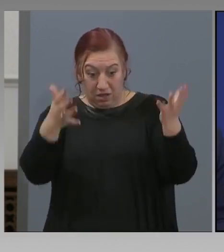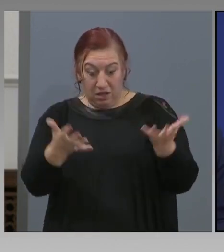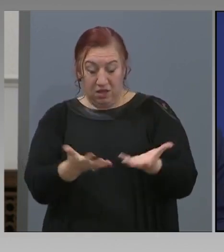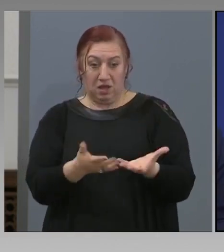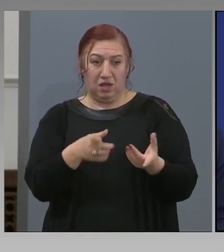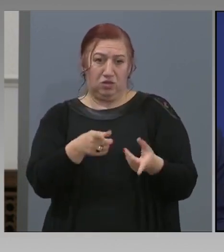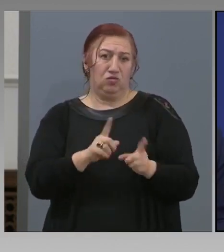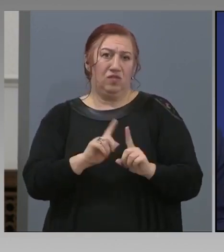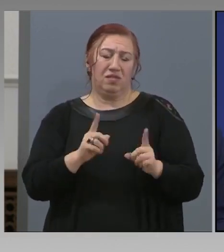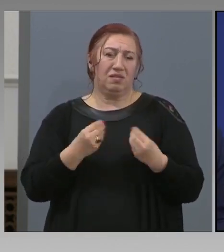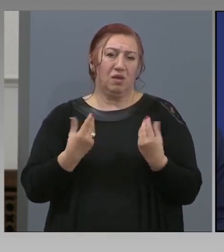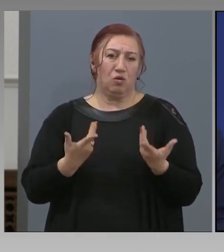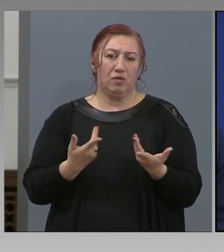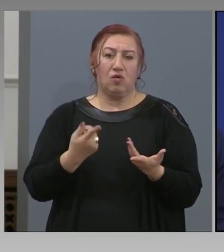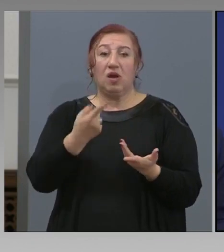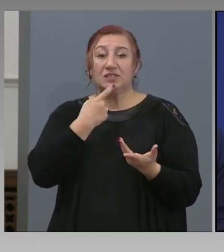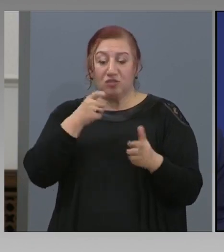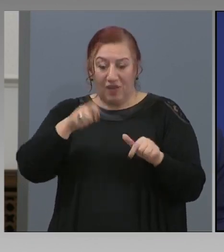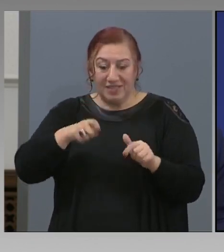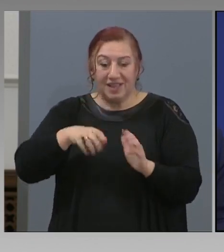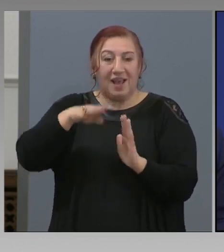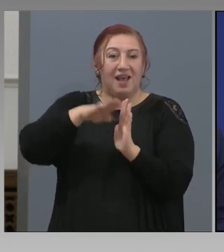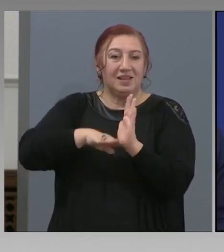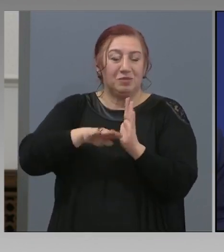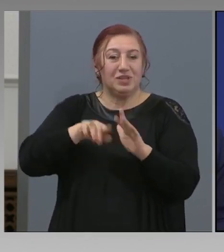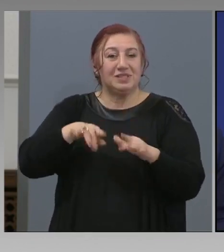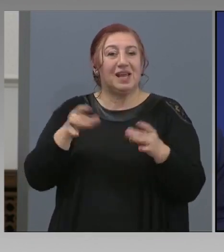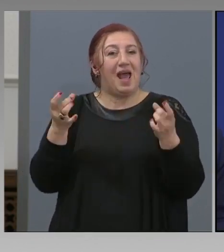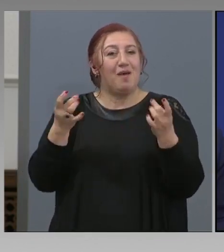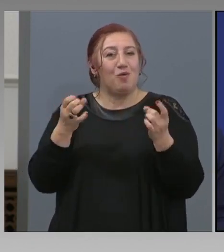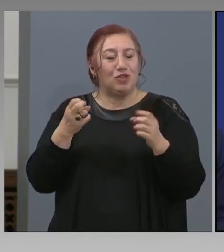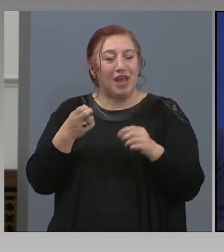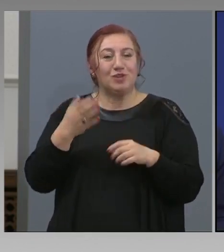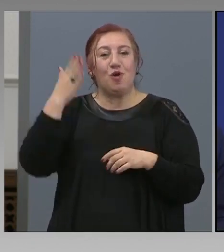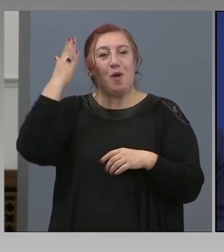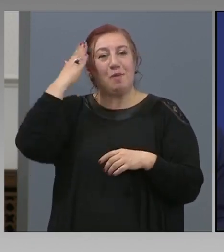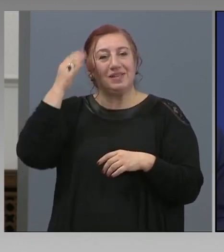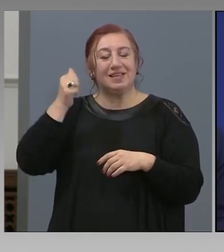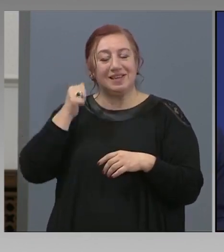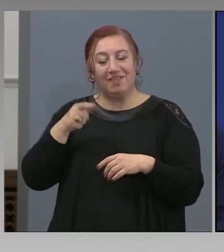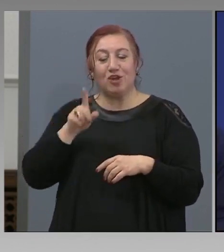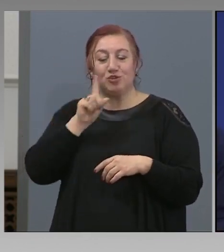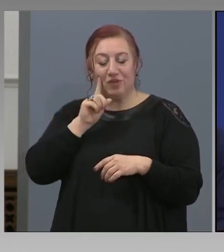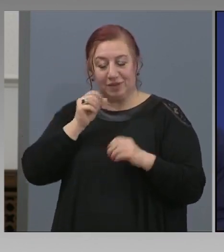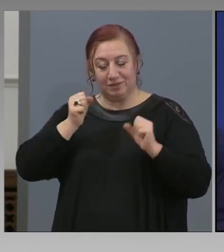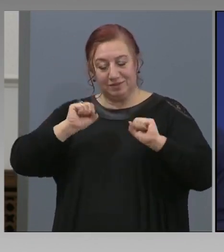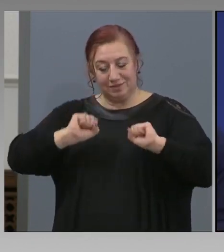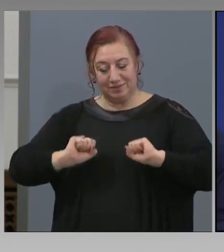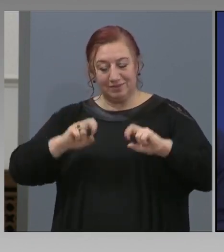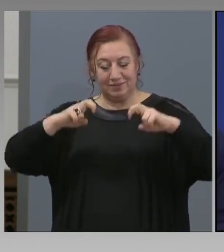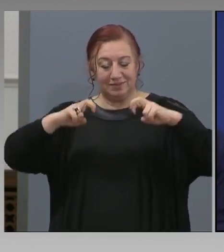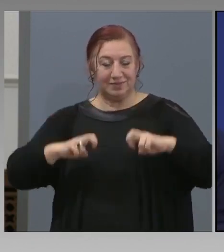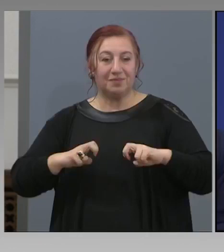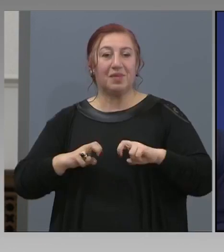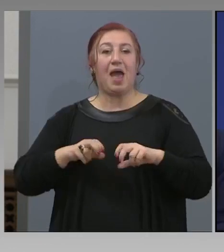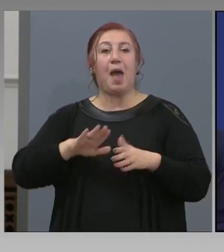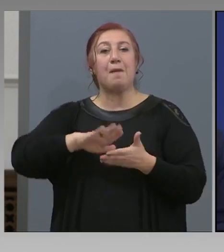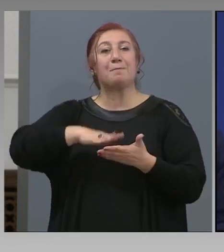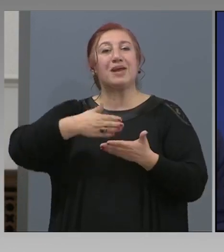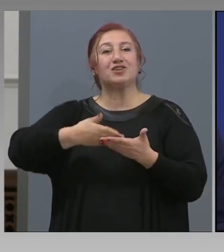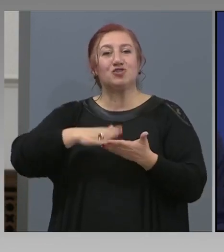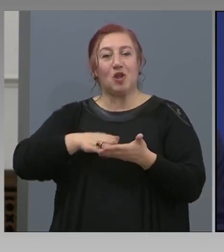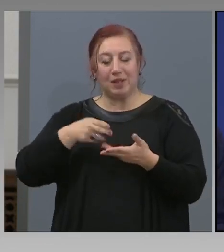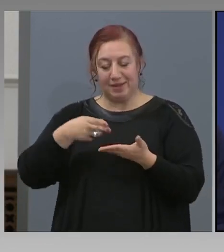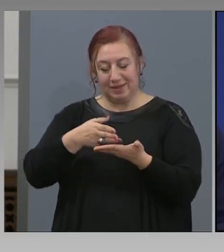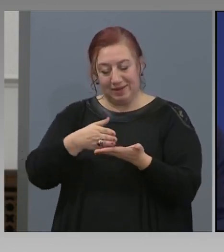според мен са намалели. Е модерно Ананев, те не си изяждат цялата пържола, разне два пъти, трябва да